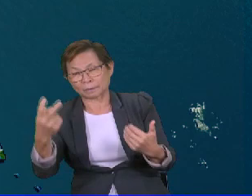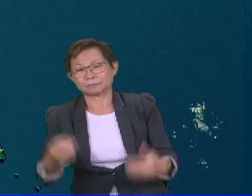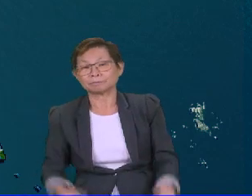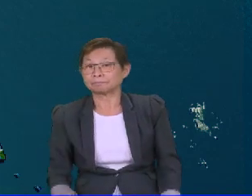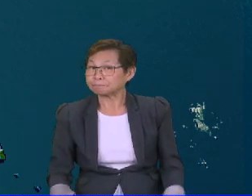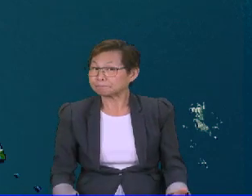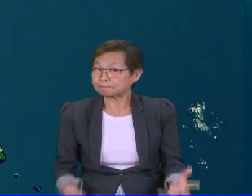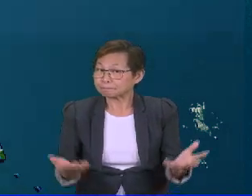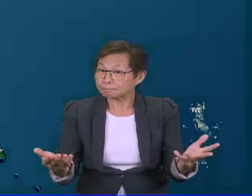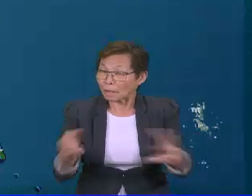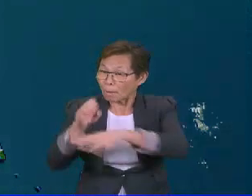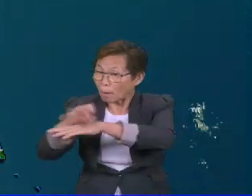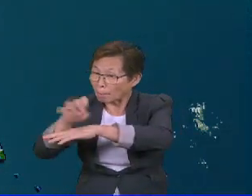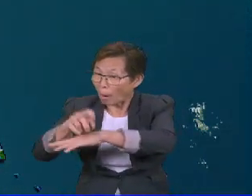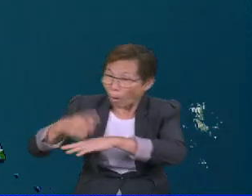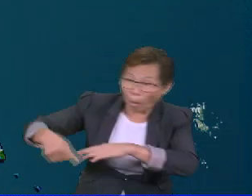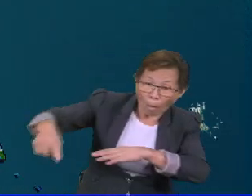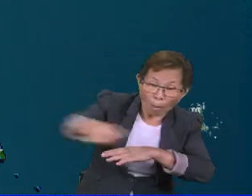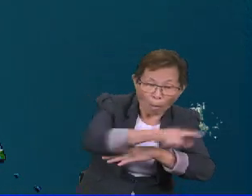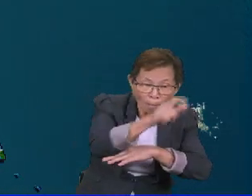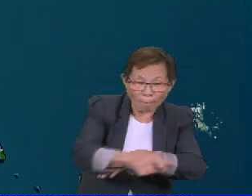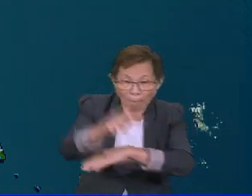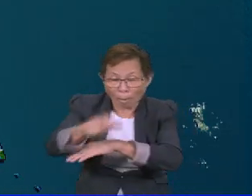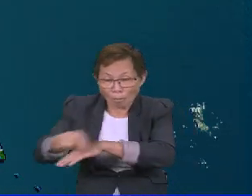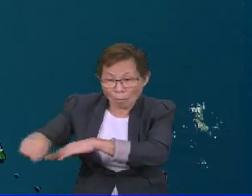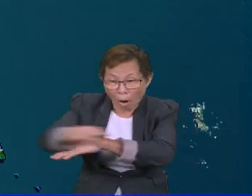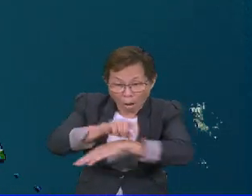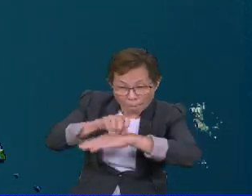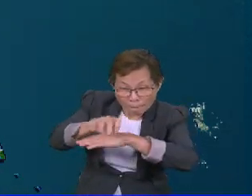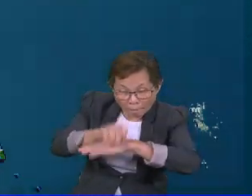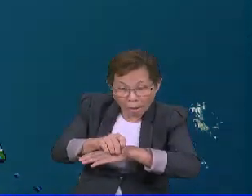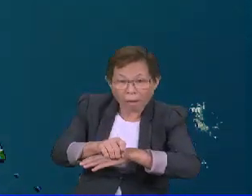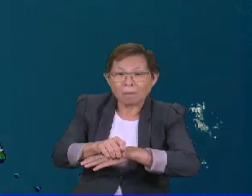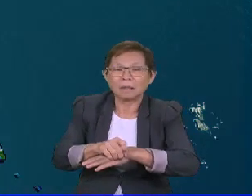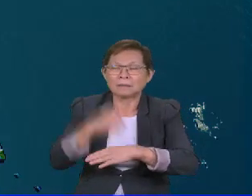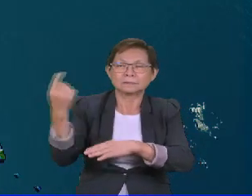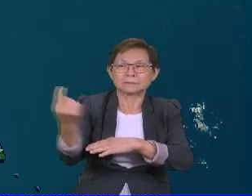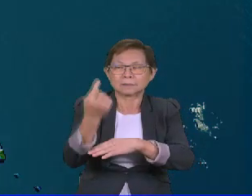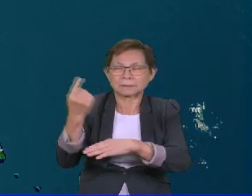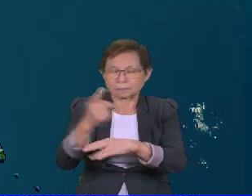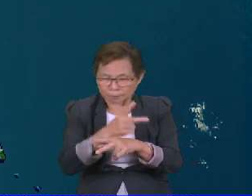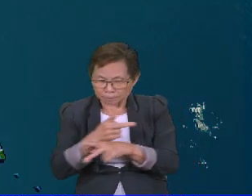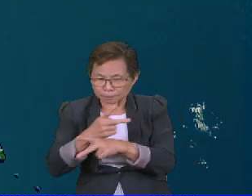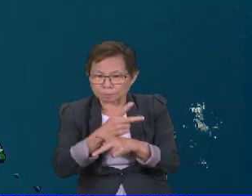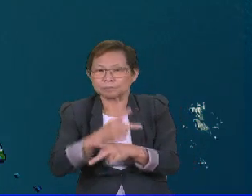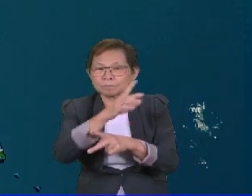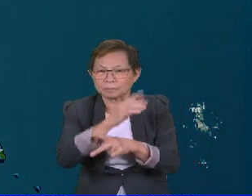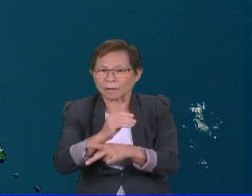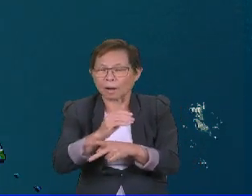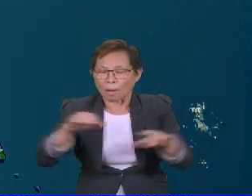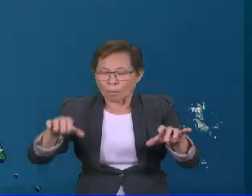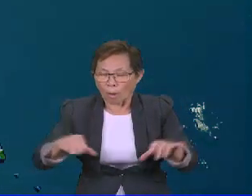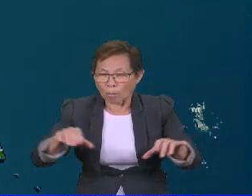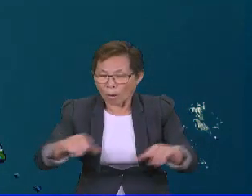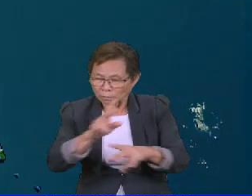Oleh yang demikian, dinasihatkan kepada penduduk di kawasan yang terlibat agar sentiasa buas pada dan mengambil